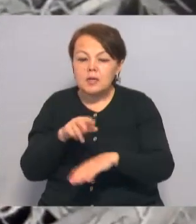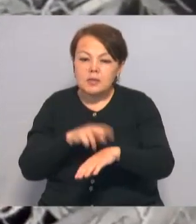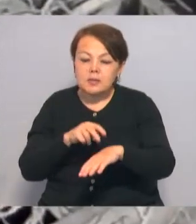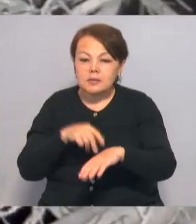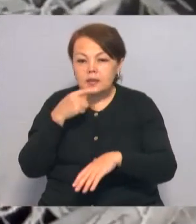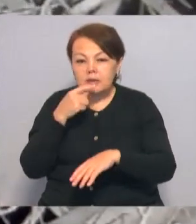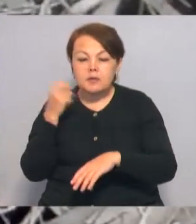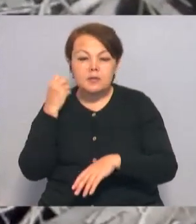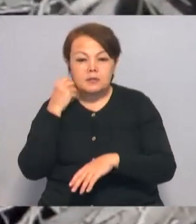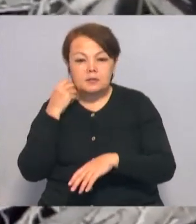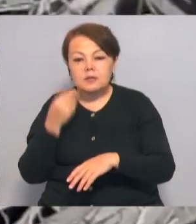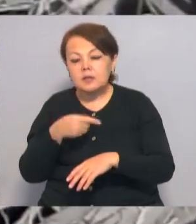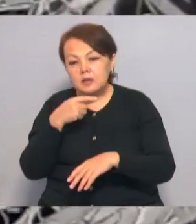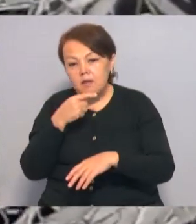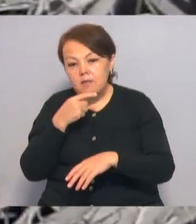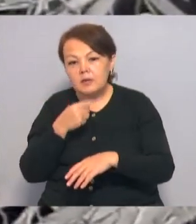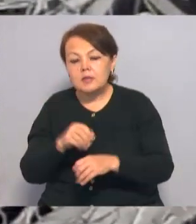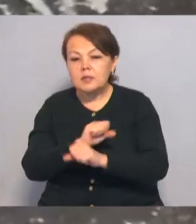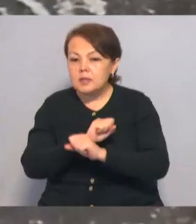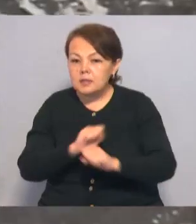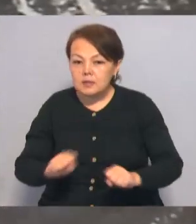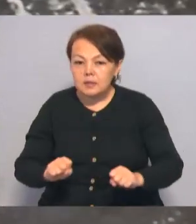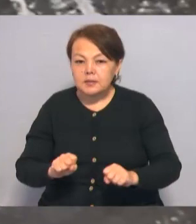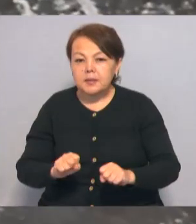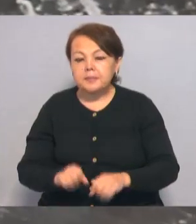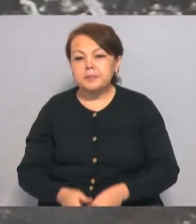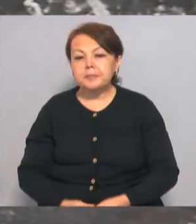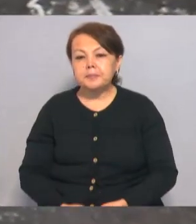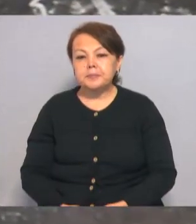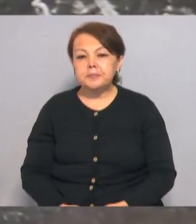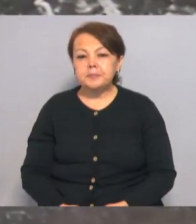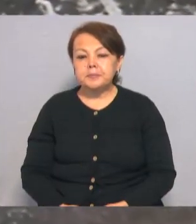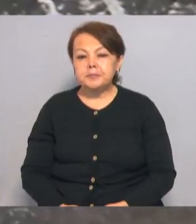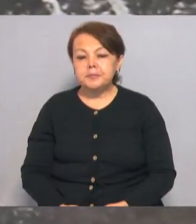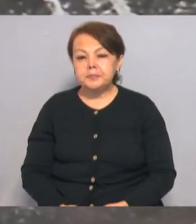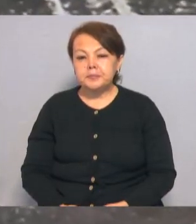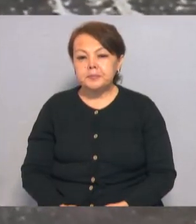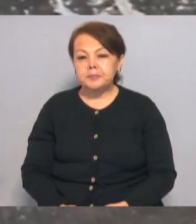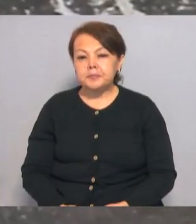пьяного вождения и призывает граждан сообщать о подобных фактах по номеру 102. Ернур Бубиев, Ербом Хашев, Новосе.